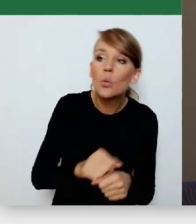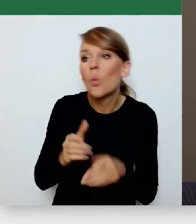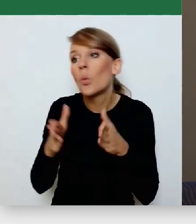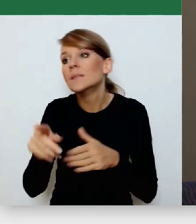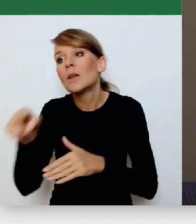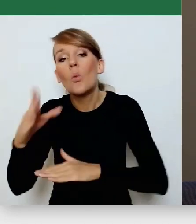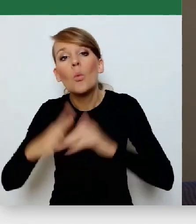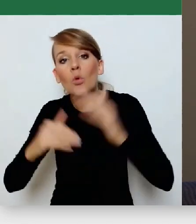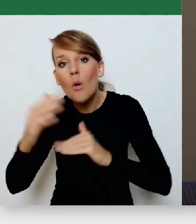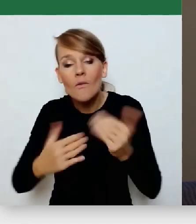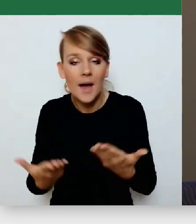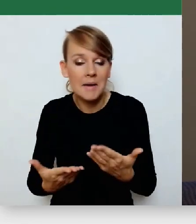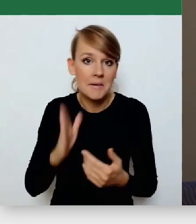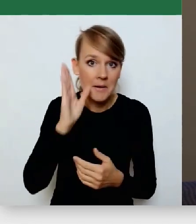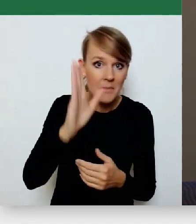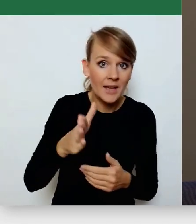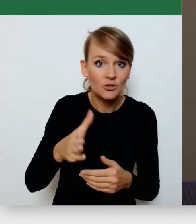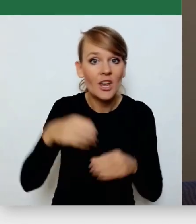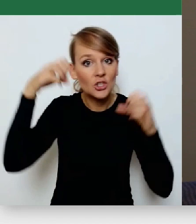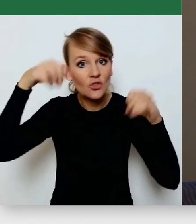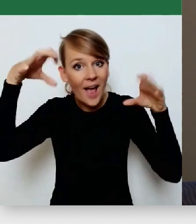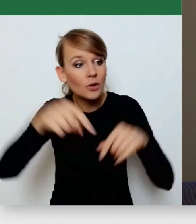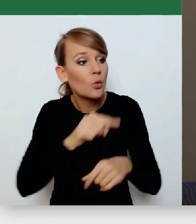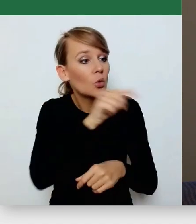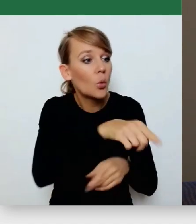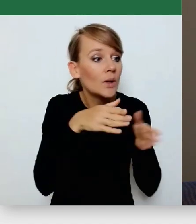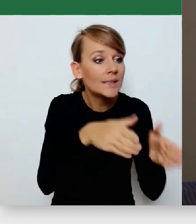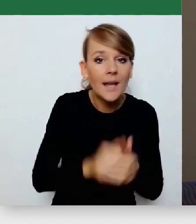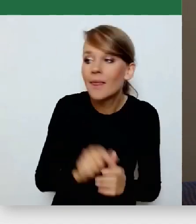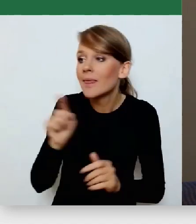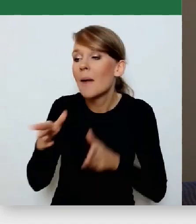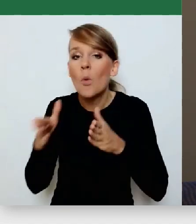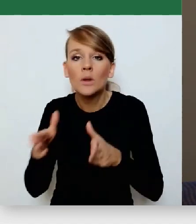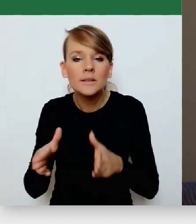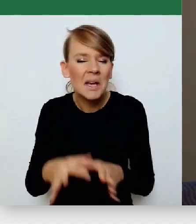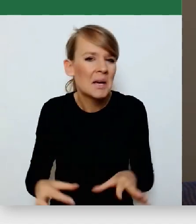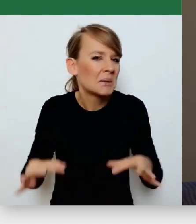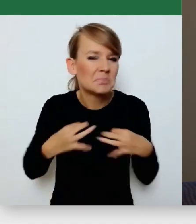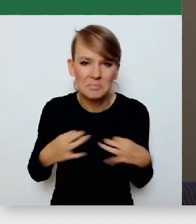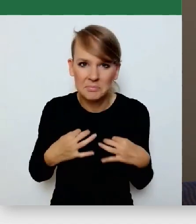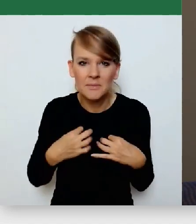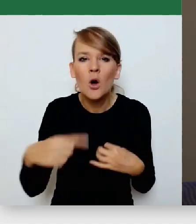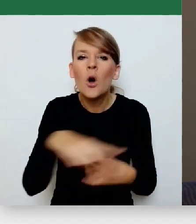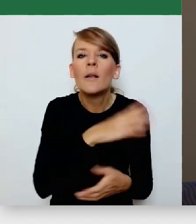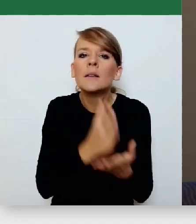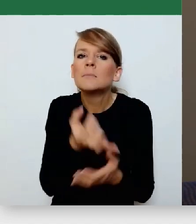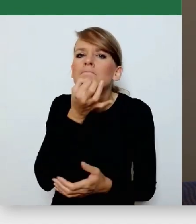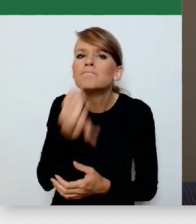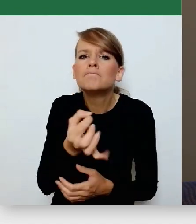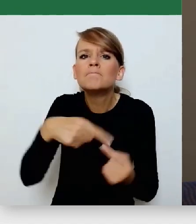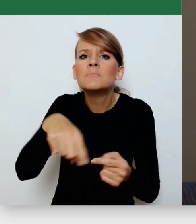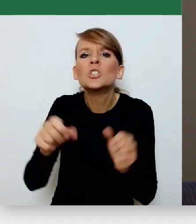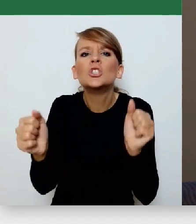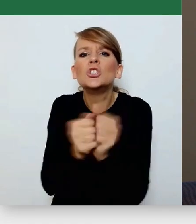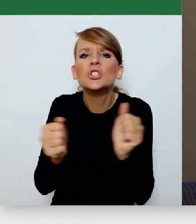montować oświetlenie tu, czy gdzie indziej. Jedyne pytania, które się pojawiały dotyczyły nadchodzącej zimy.